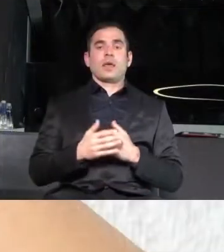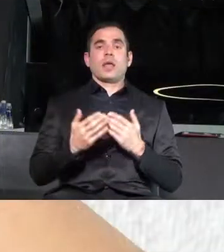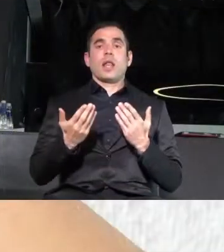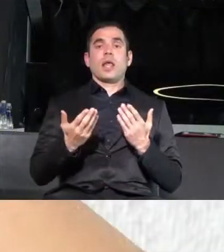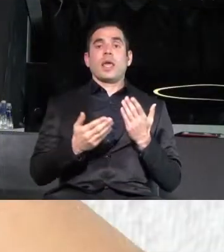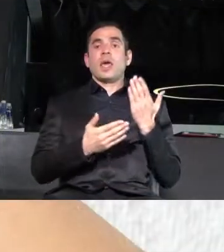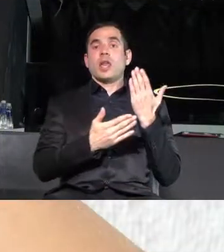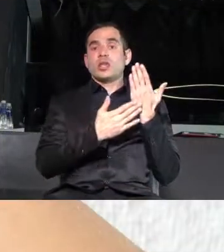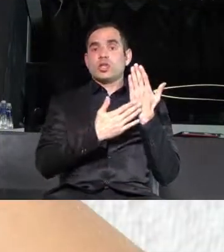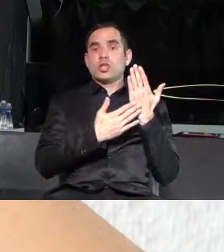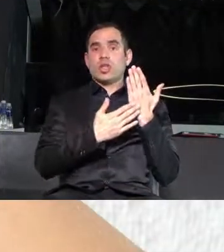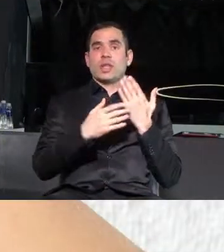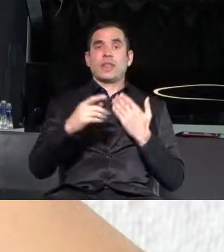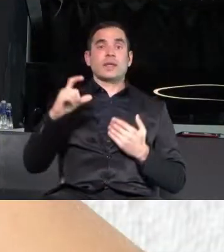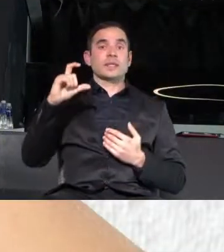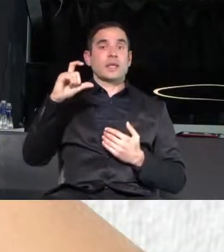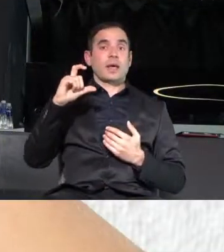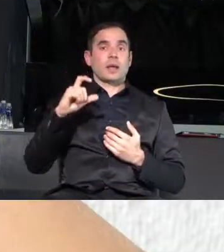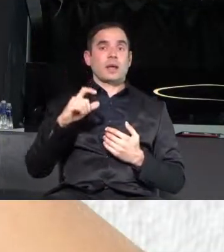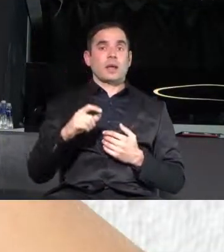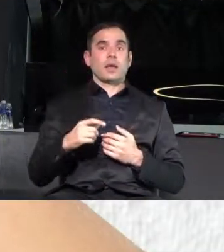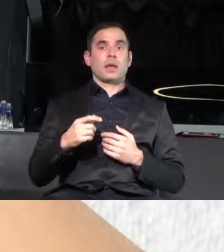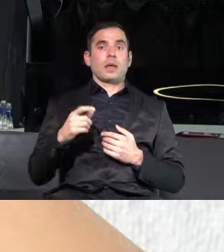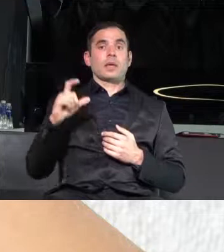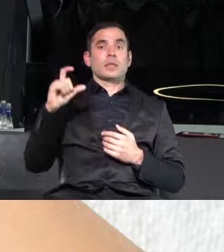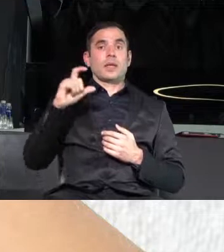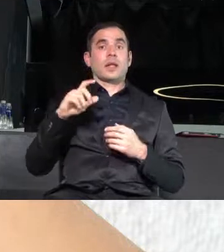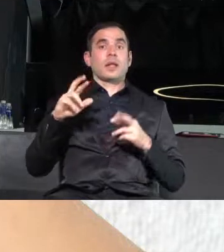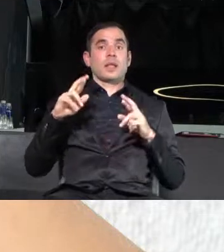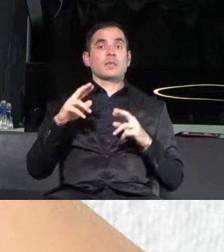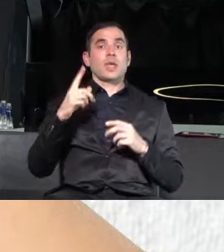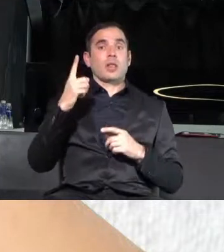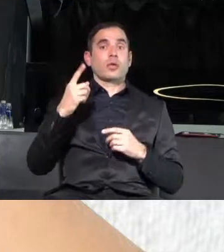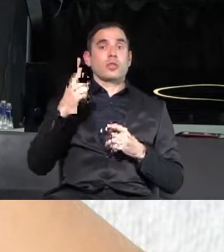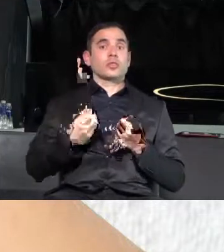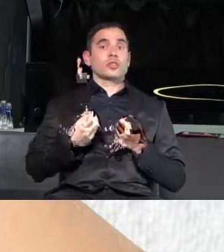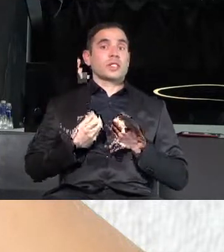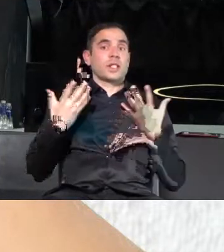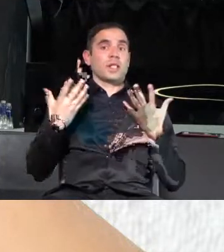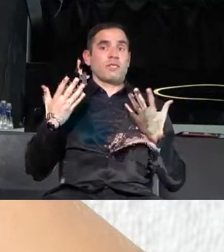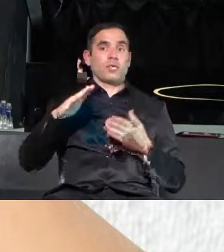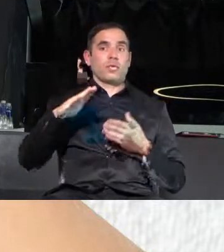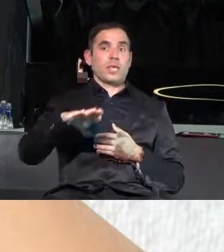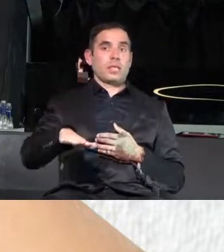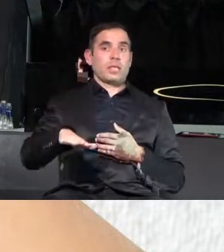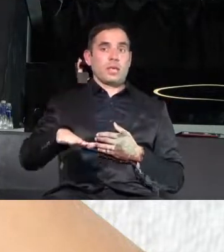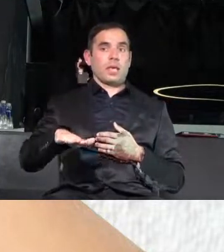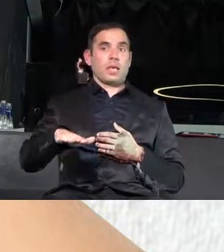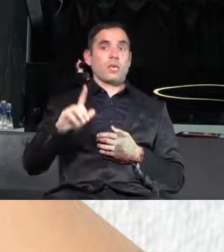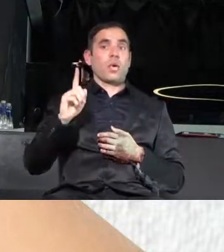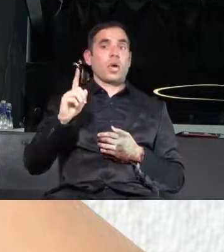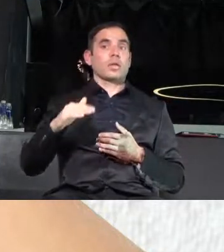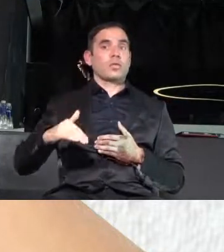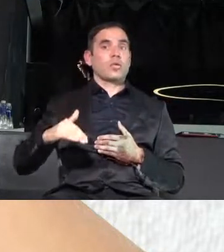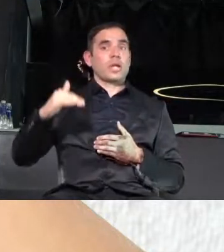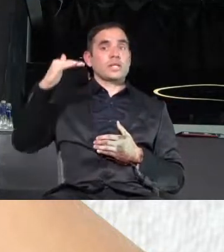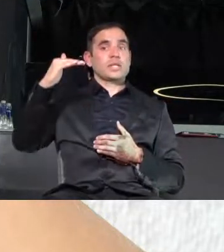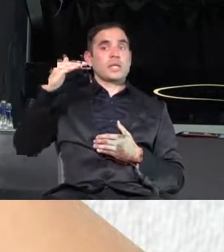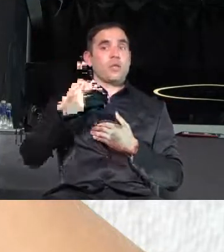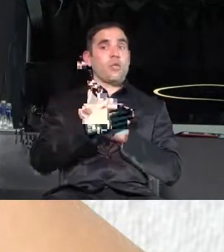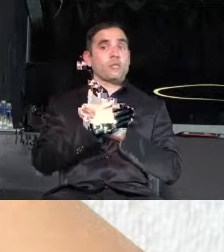Сара. Сара, надявам се, едно щастливо дете, което расте обичано